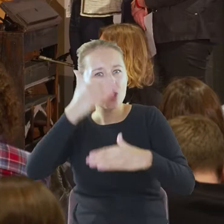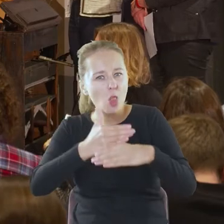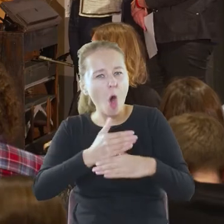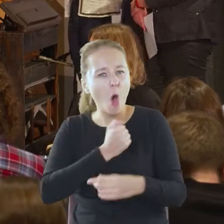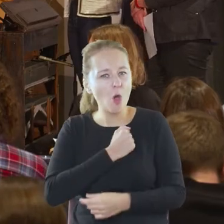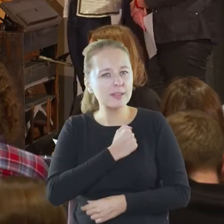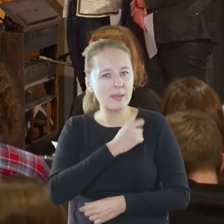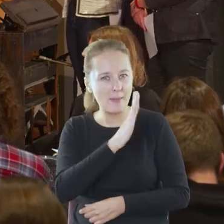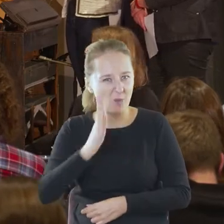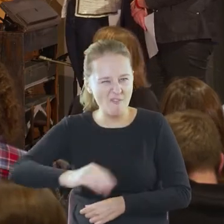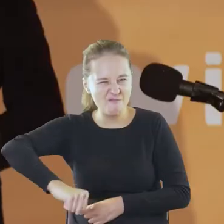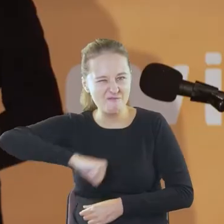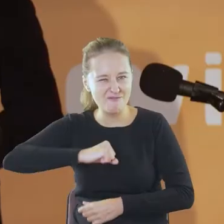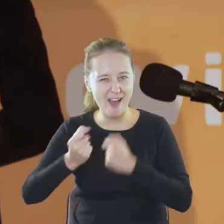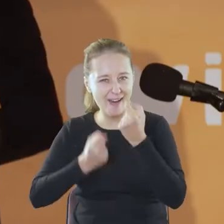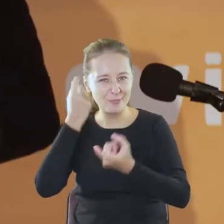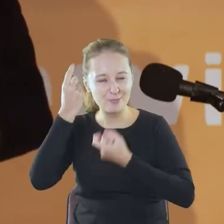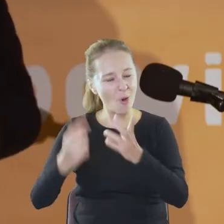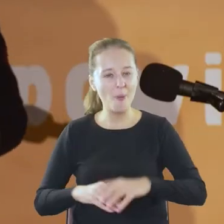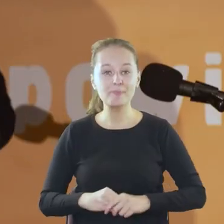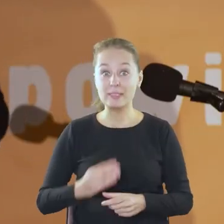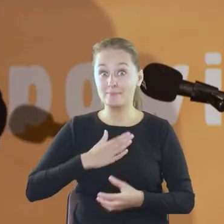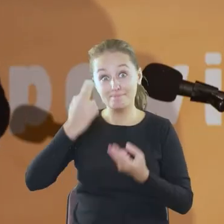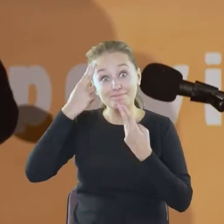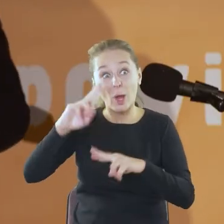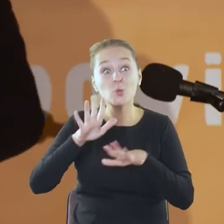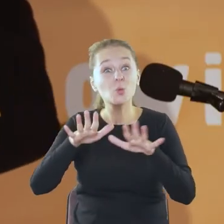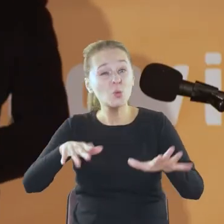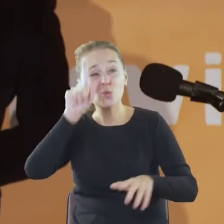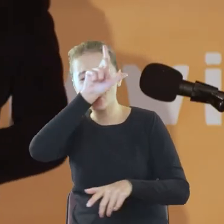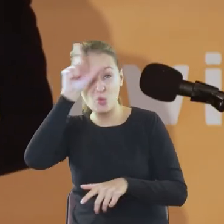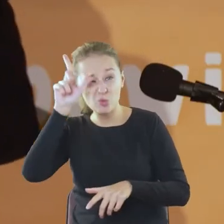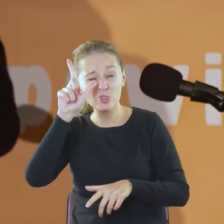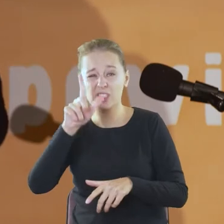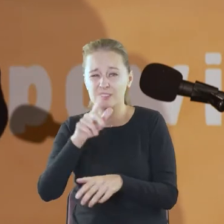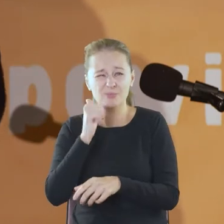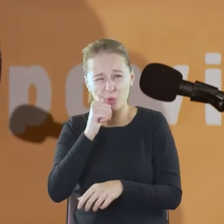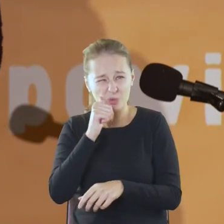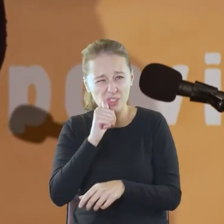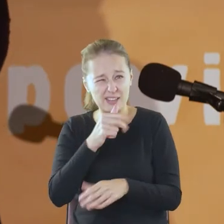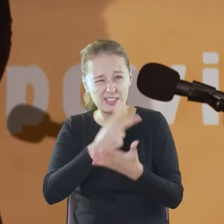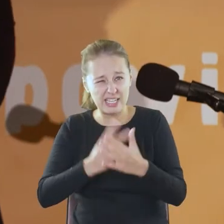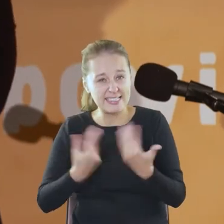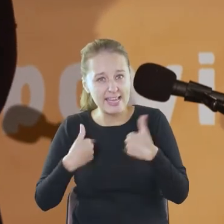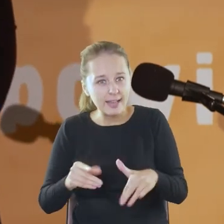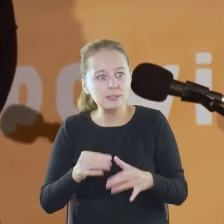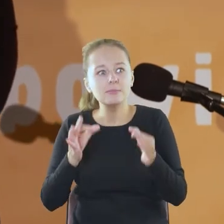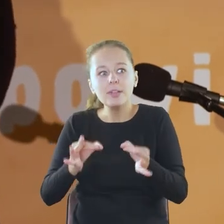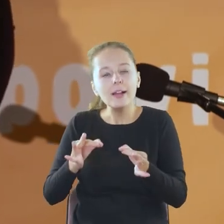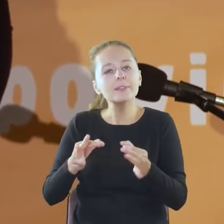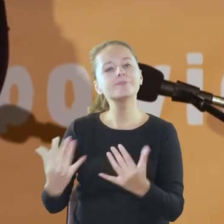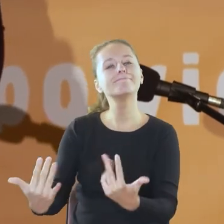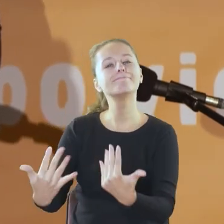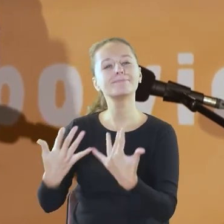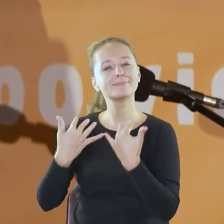odjazdowym pomysłem, w którym mam nadzieję, że dużo ludzi, którzy na co dzień nie czytają, mogą się zachęcić,